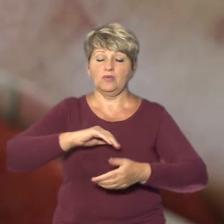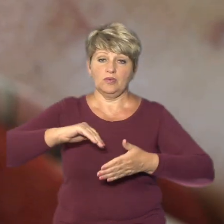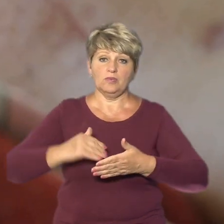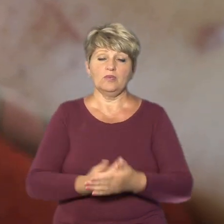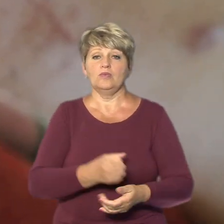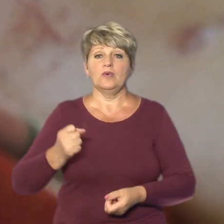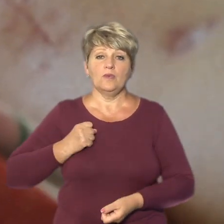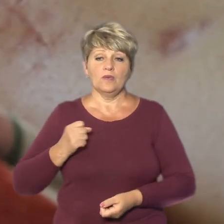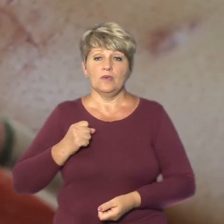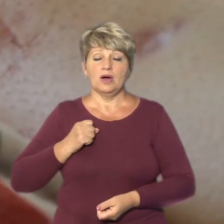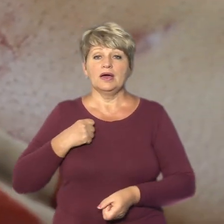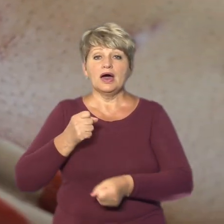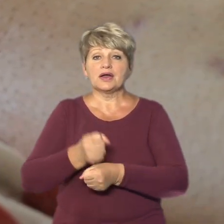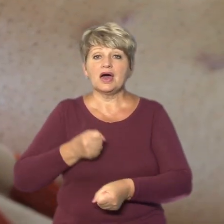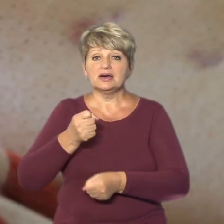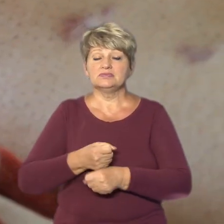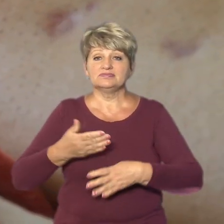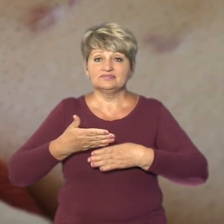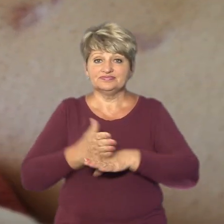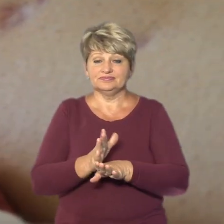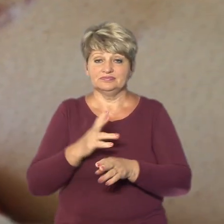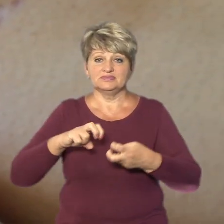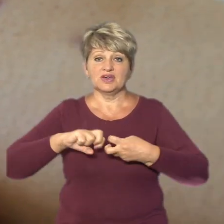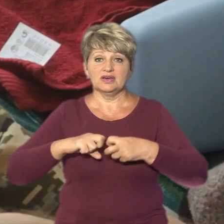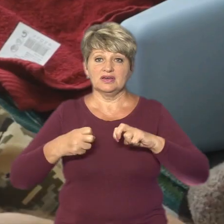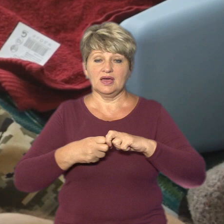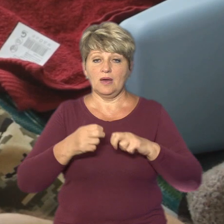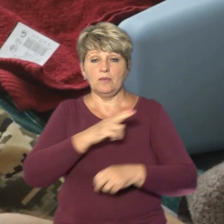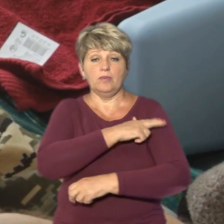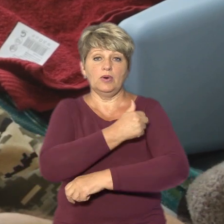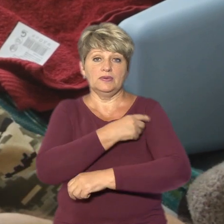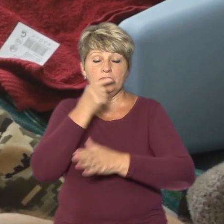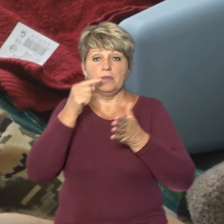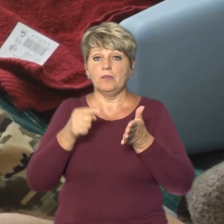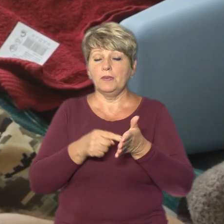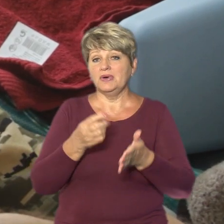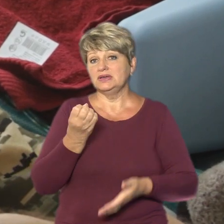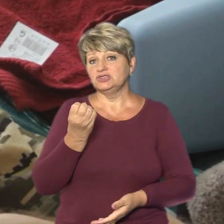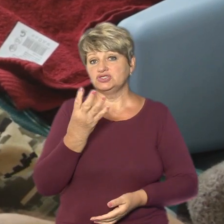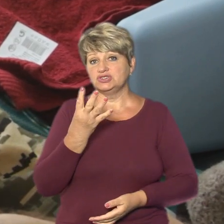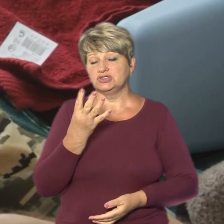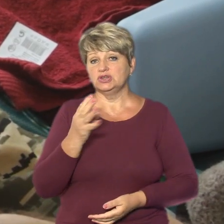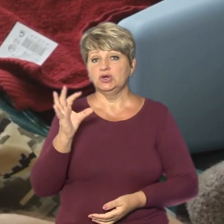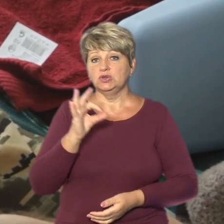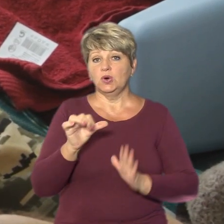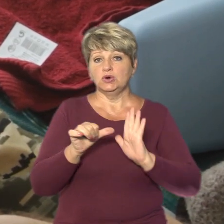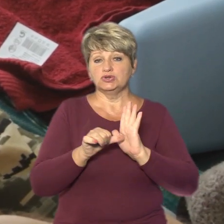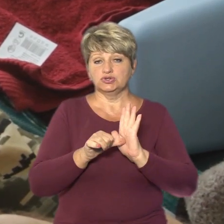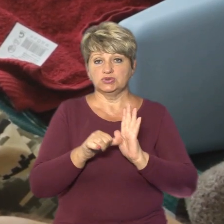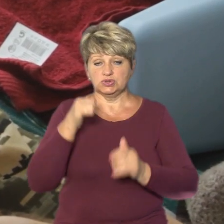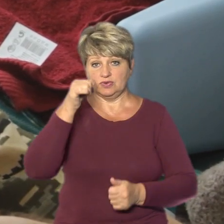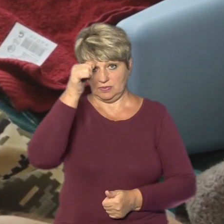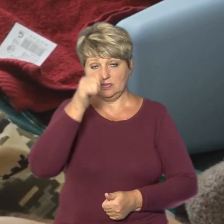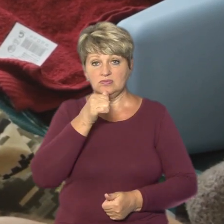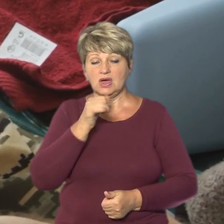Роздробив кістку, там поранення було. В больницю попав 14.06.122 року. гіру